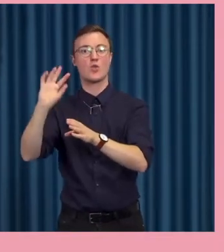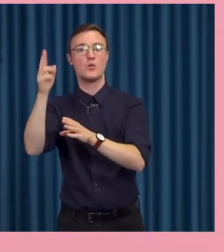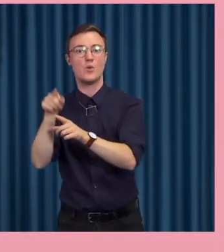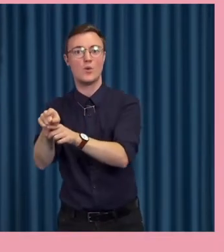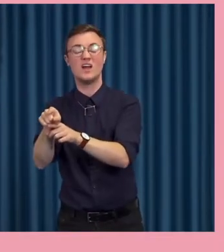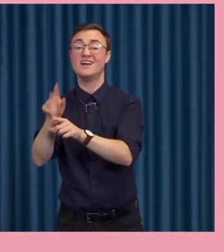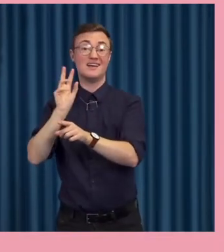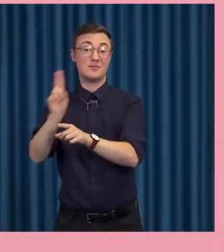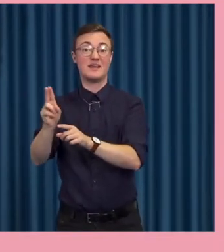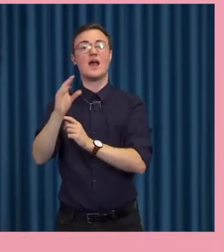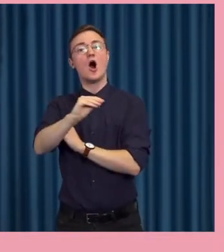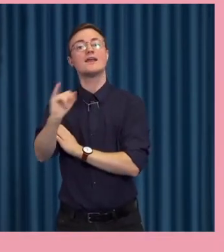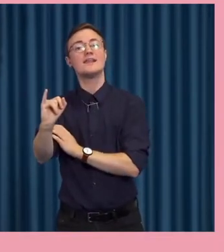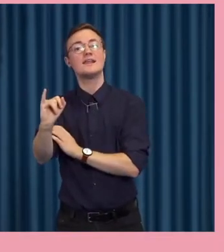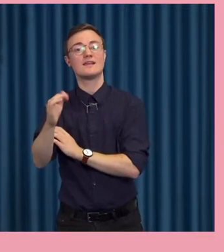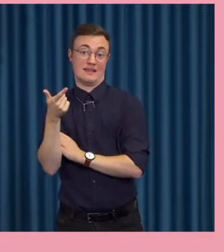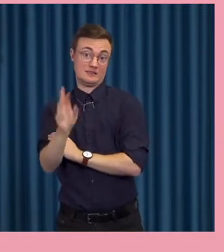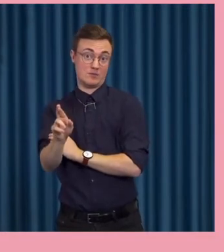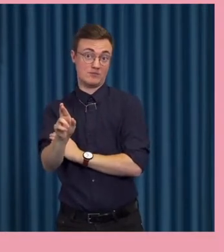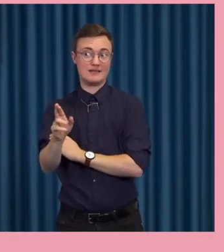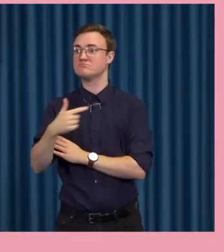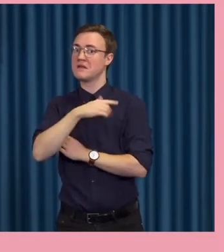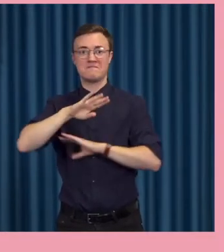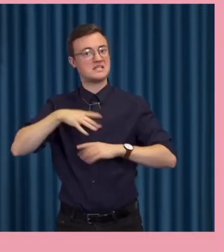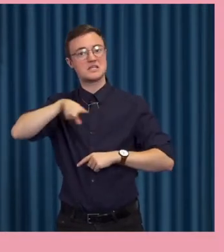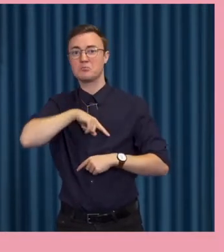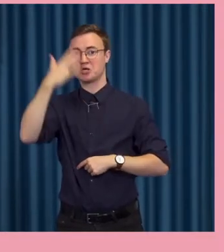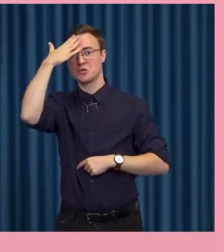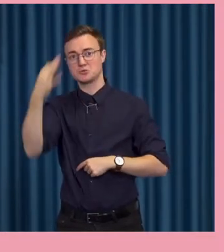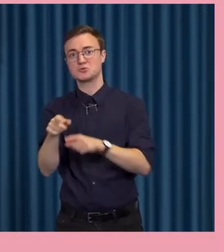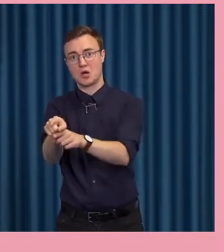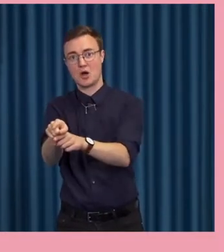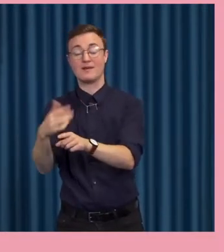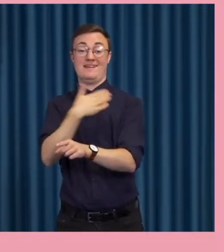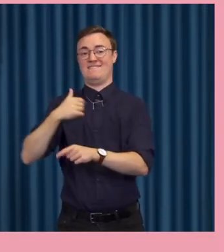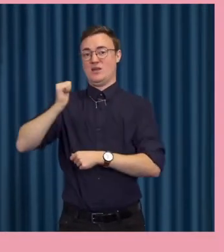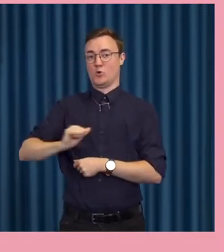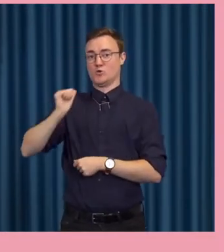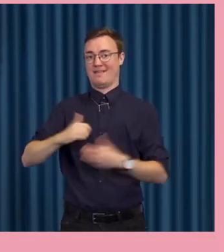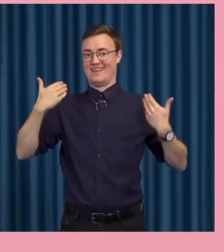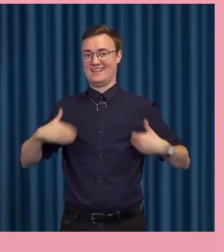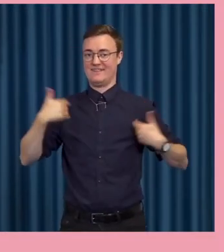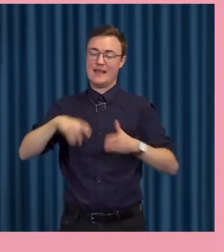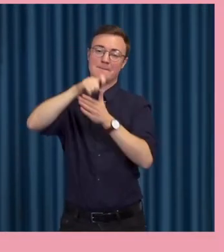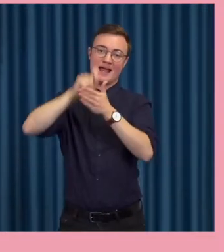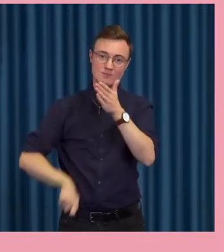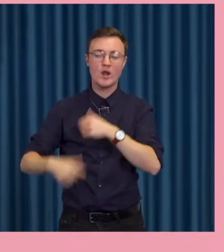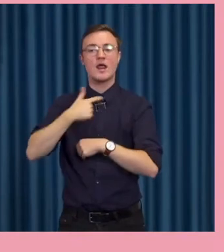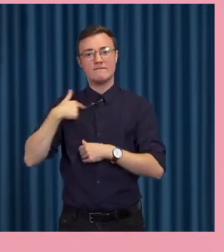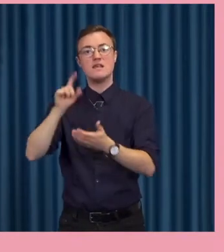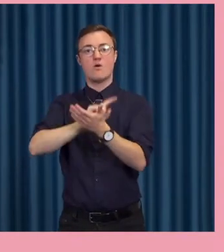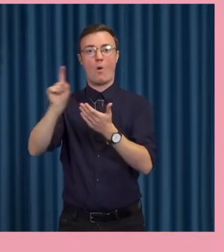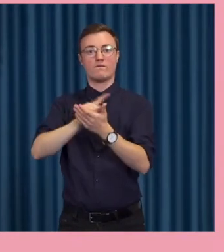kring artistell intelligens till exempel. Alltså hur vi i allt högre grad, som konsumenter och individer och medborgare, möter